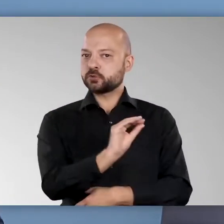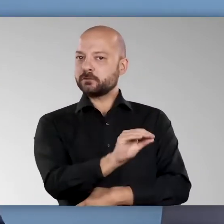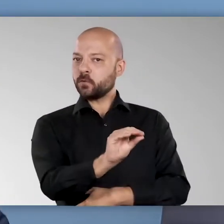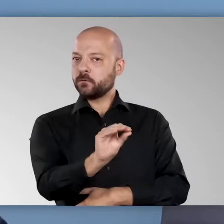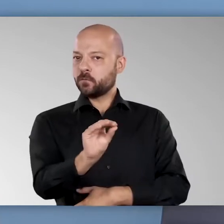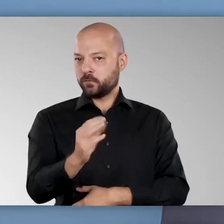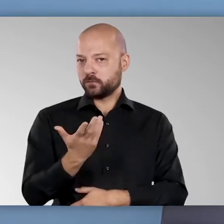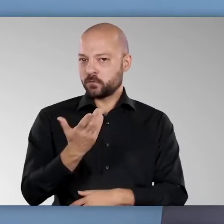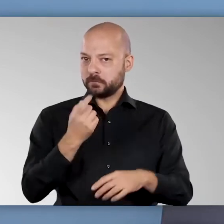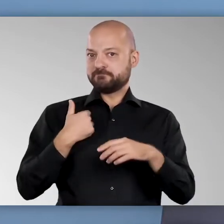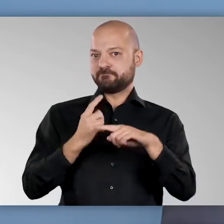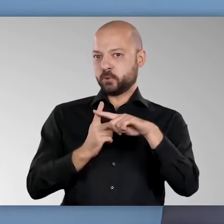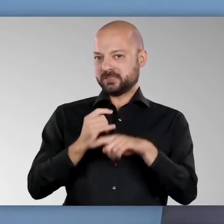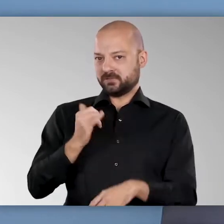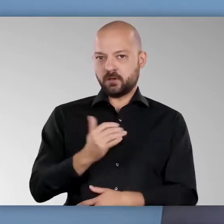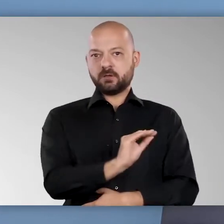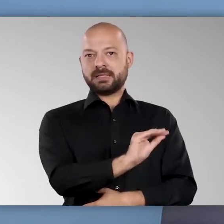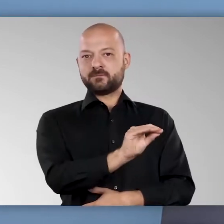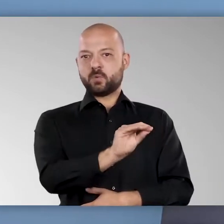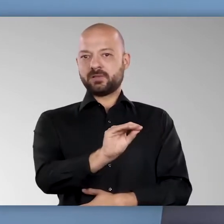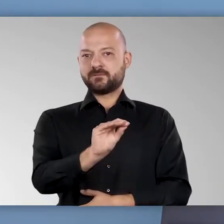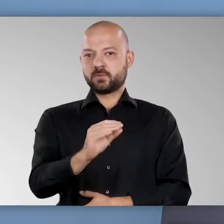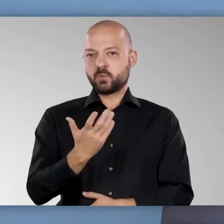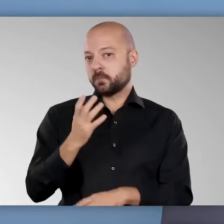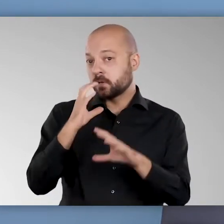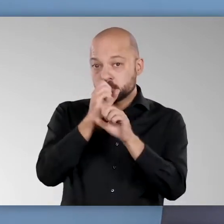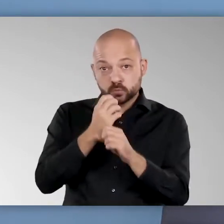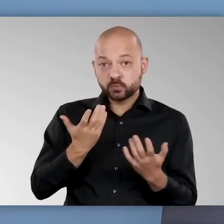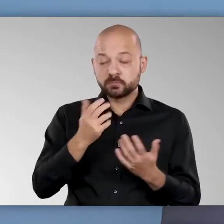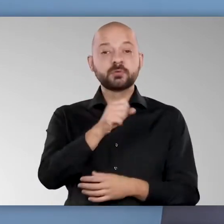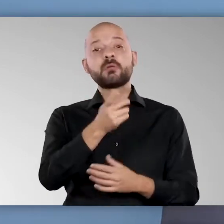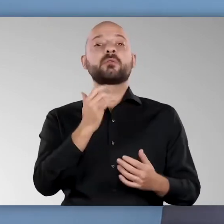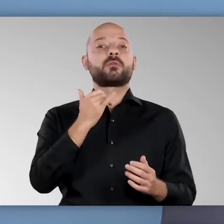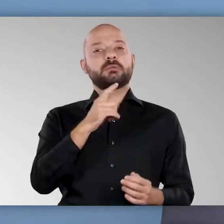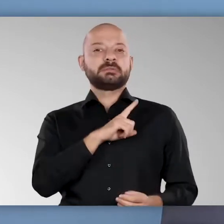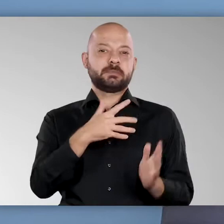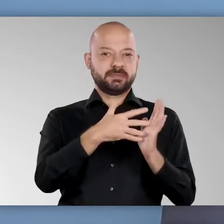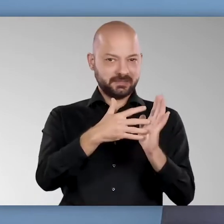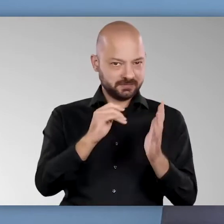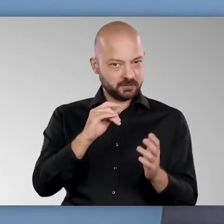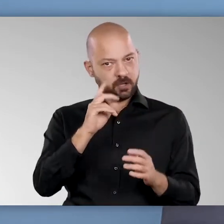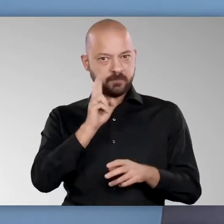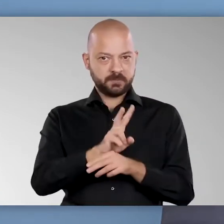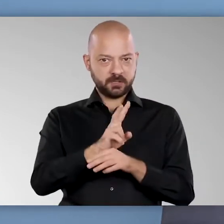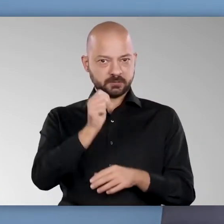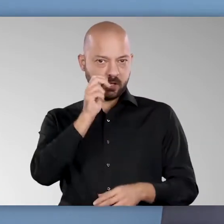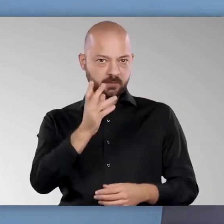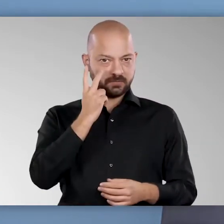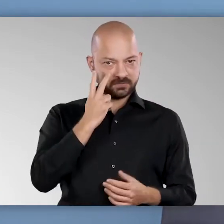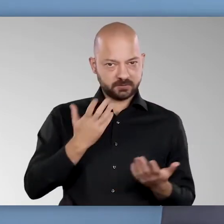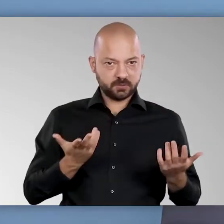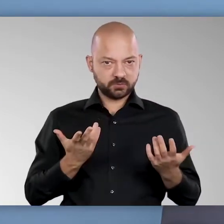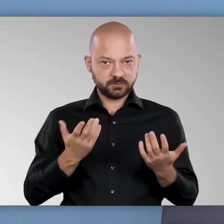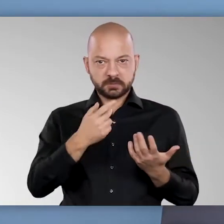Also Sie können Ihre Kontakte informieren darüber, dass Sie positiv getestet sind, dass diese Kontakte sich im Zweifel auch testen lassen sollen und